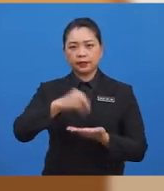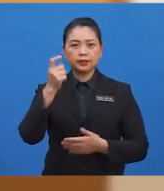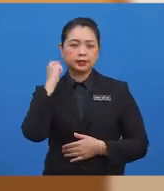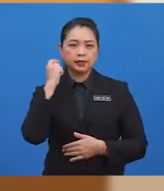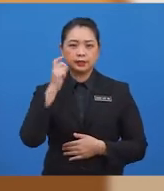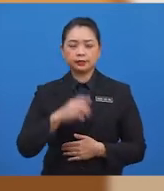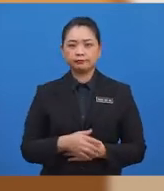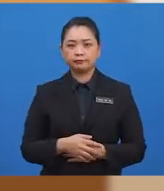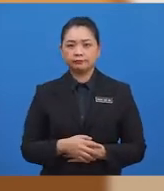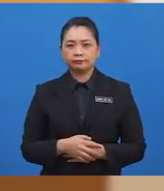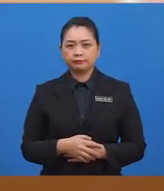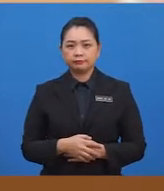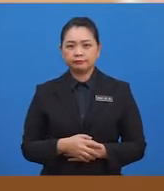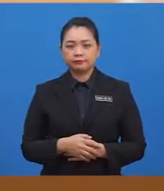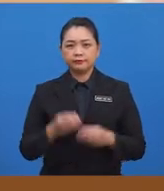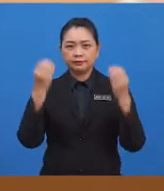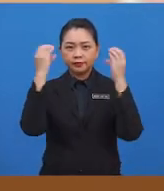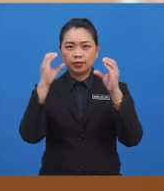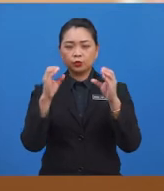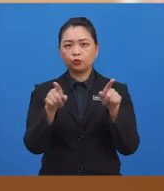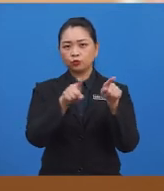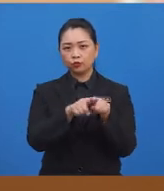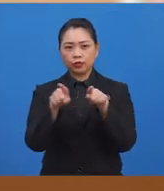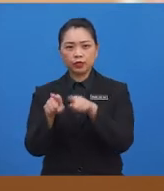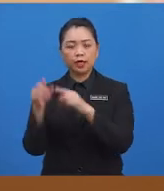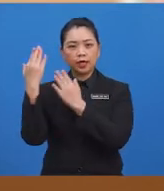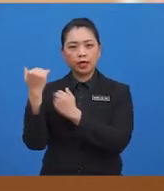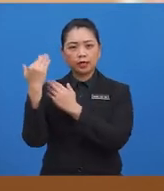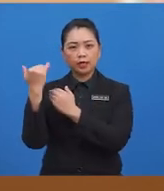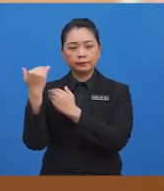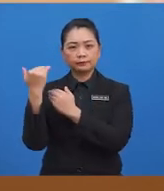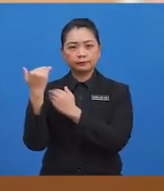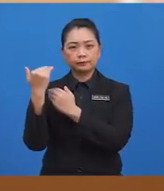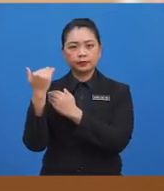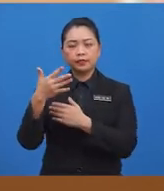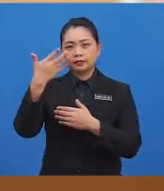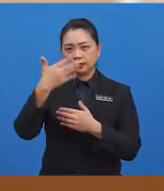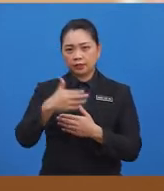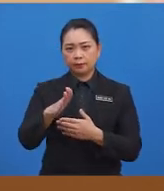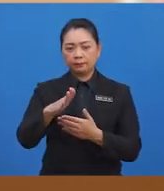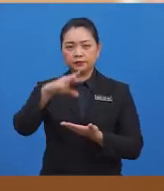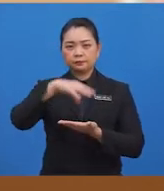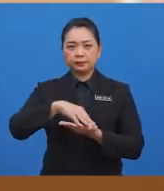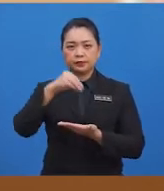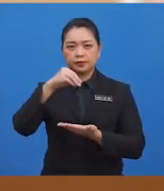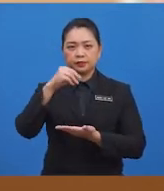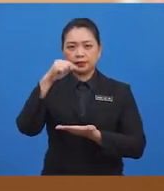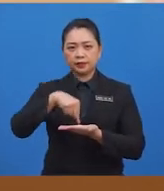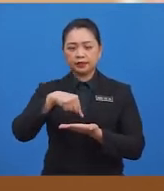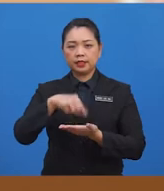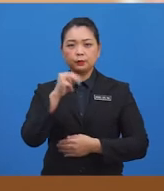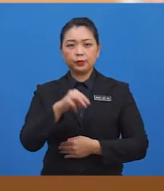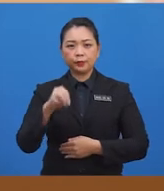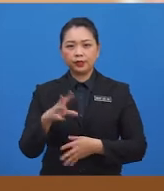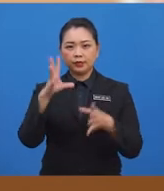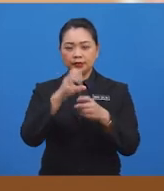sebentar tadi. Cikgu juga berharap agar selepas sesi ini, murid